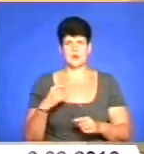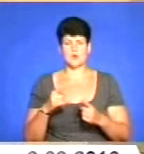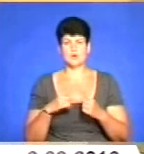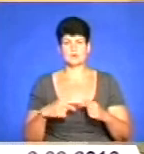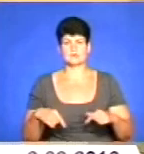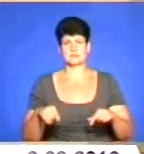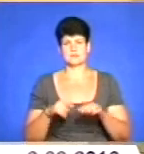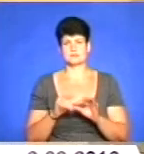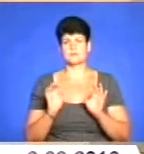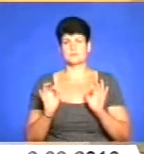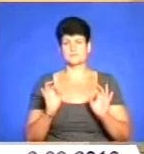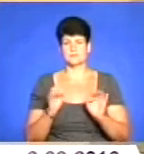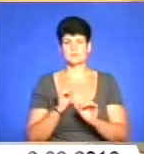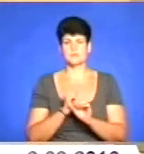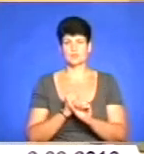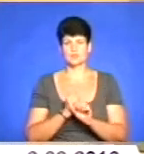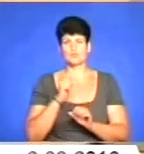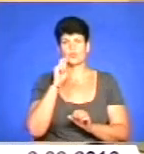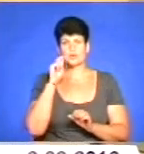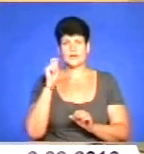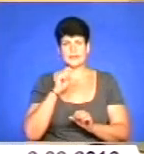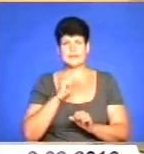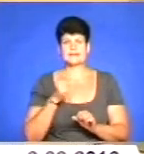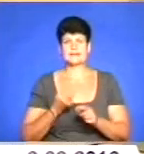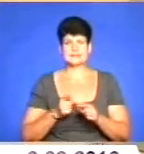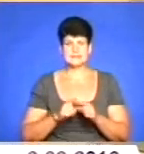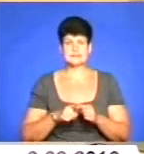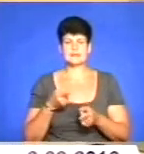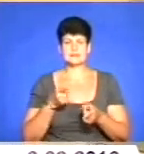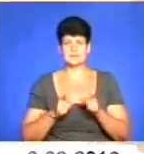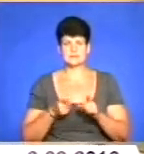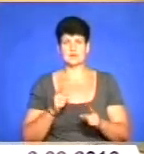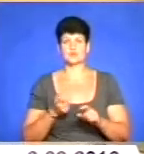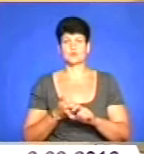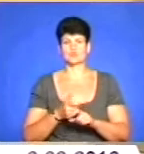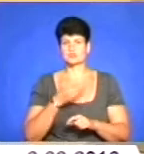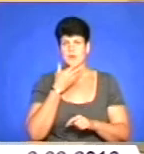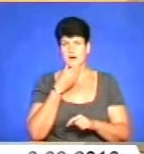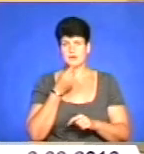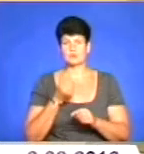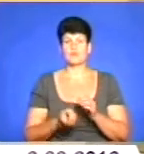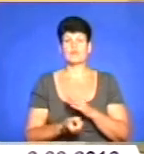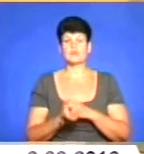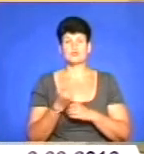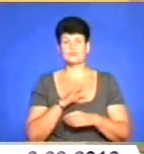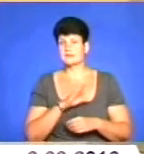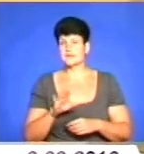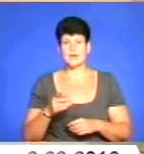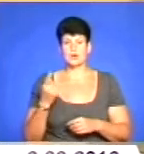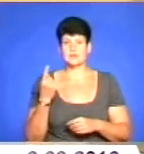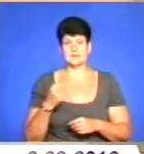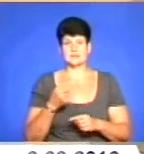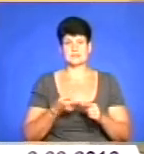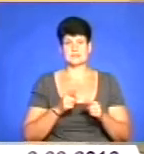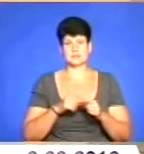адекватними, які працюють в Україні. І це насправді дуже гарно, тому що виявилося, що ми далеко не одні з такими ідеями,